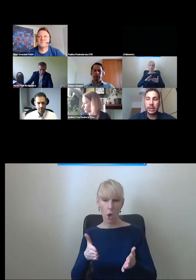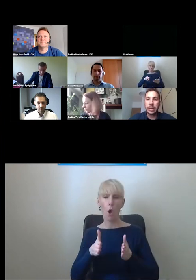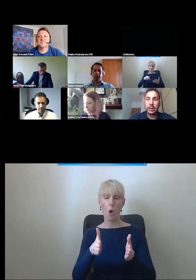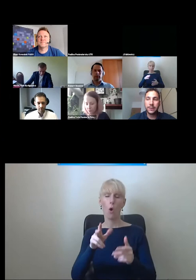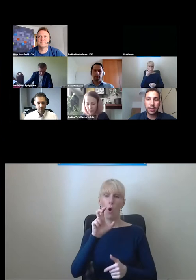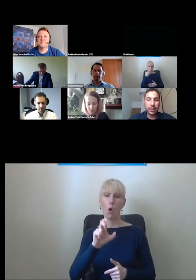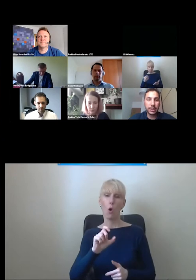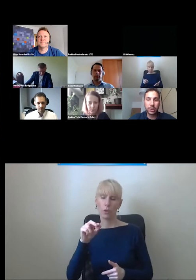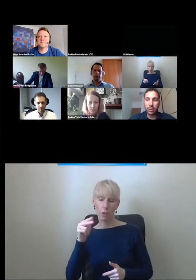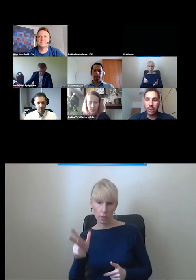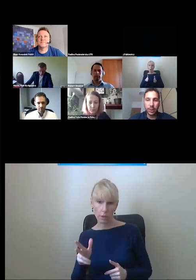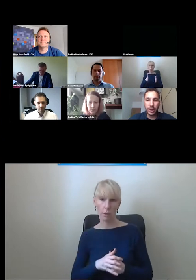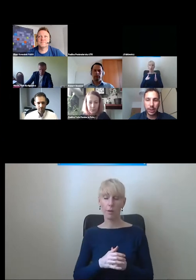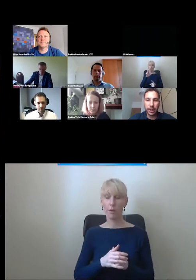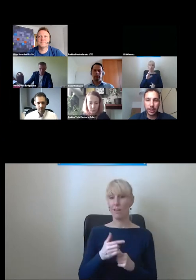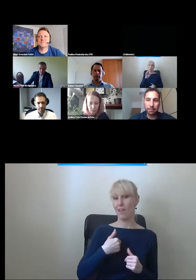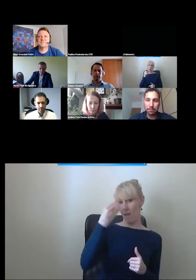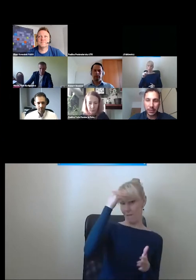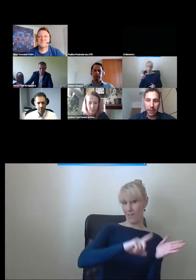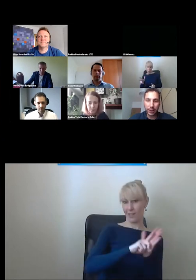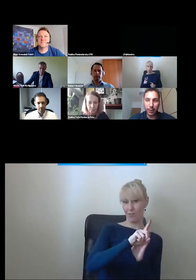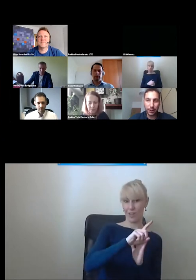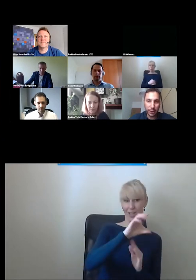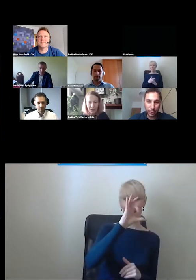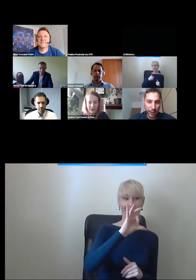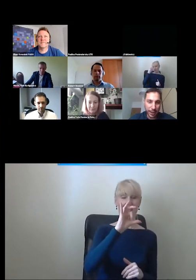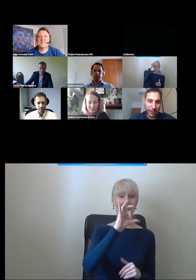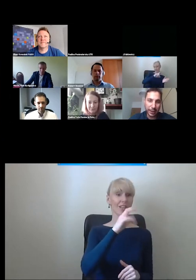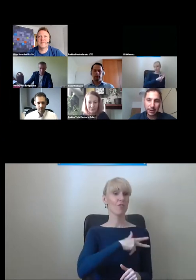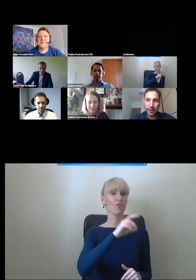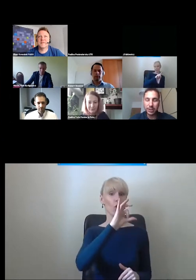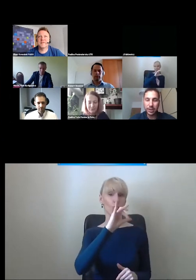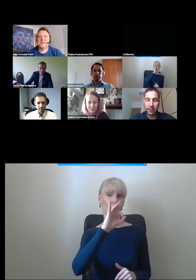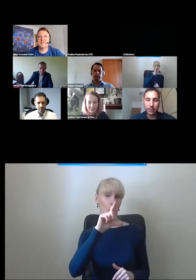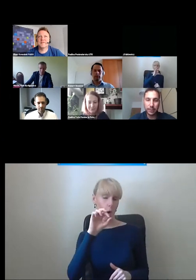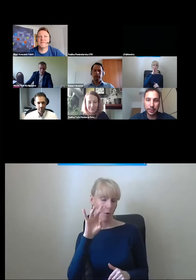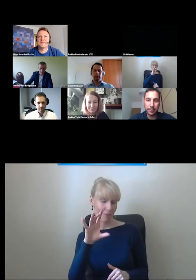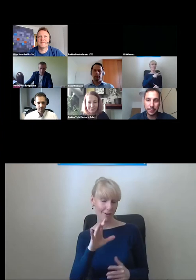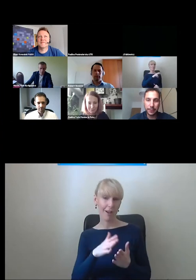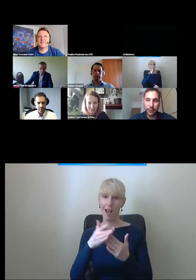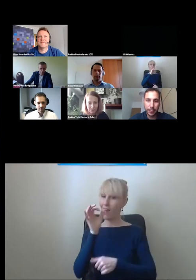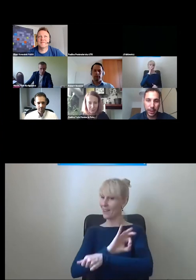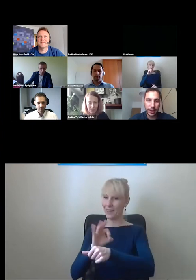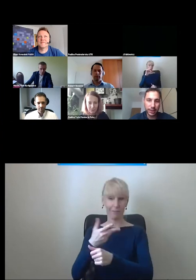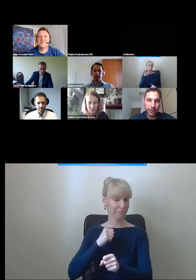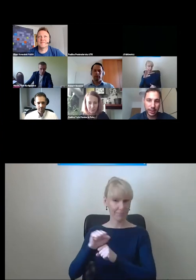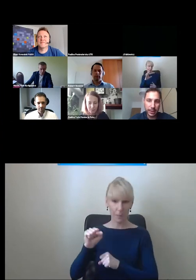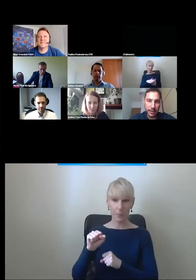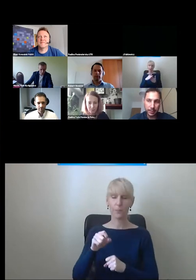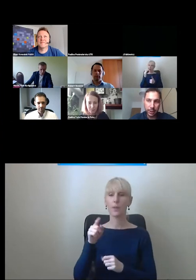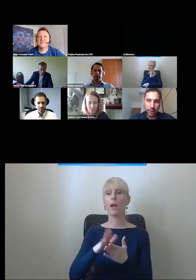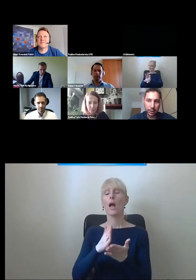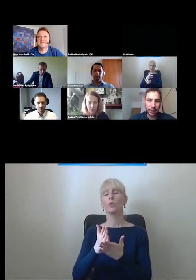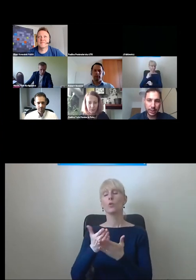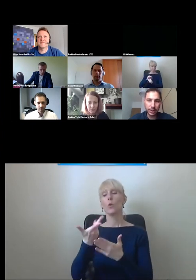Z wykształcenia jestem socjologiem, nie architektem. Trochę projektuję, ale raczej w dwóch wymiarach, czyli